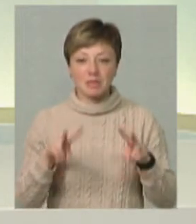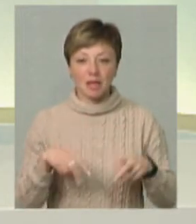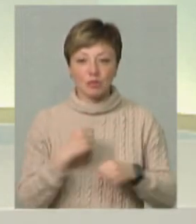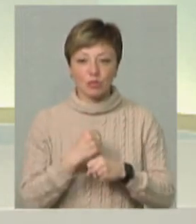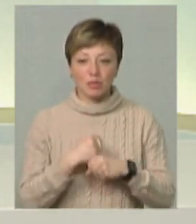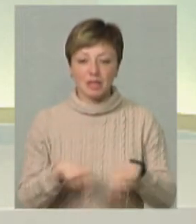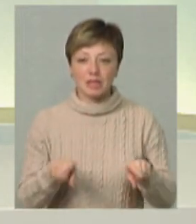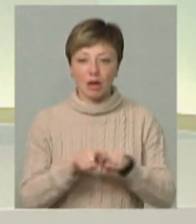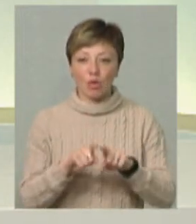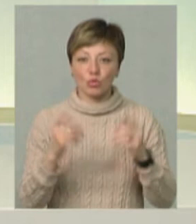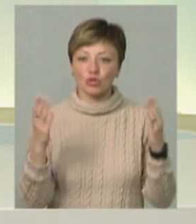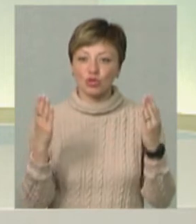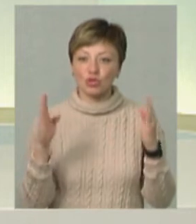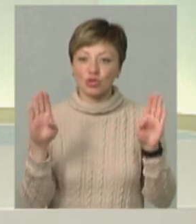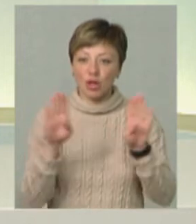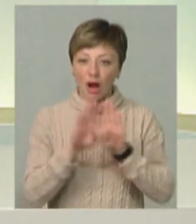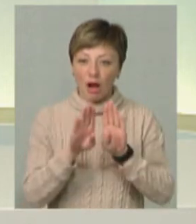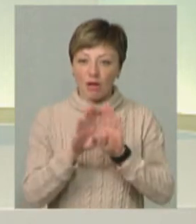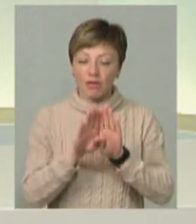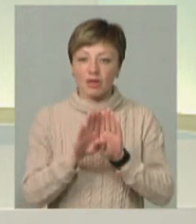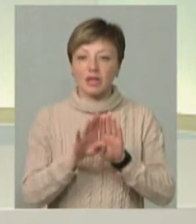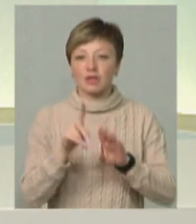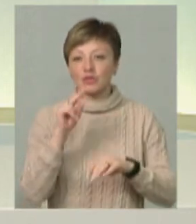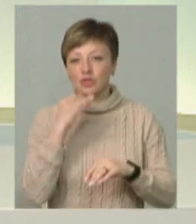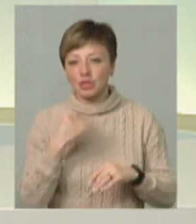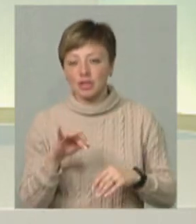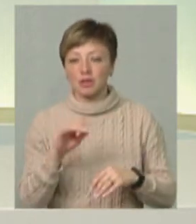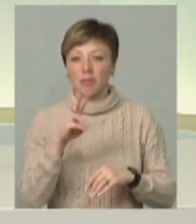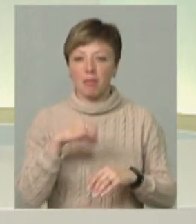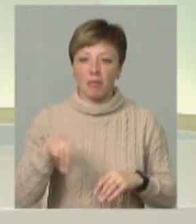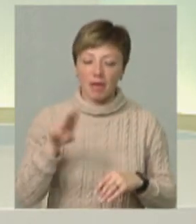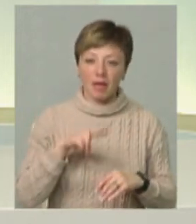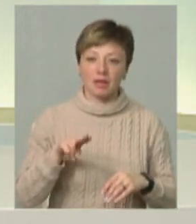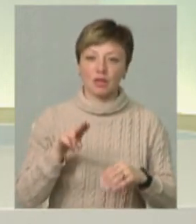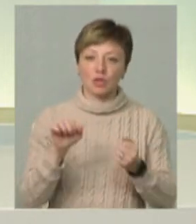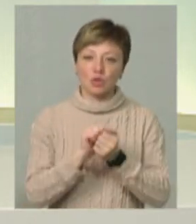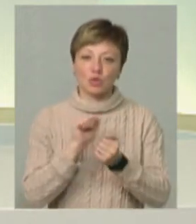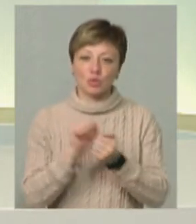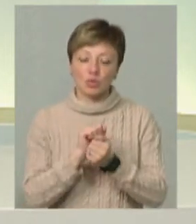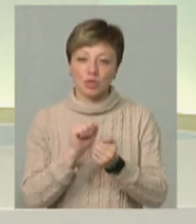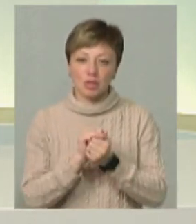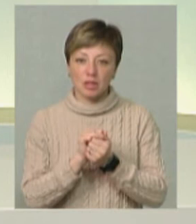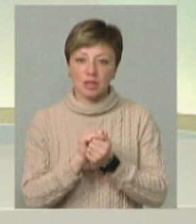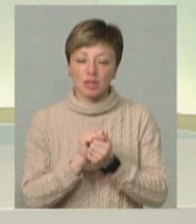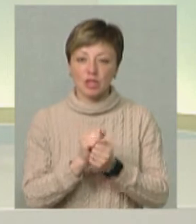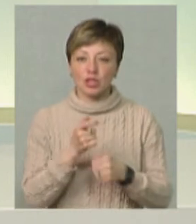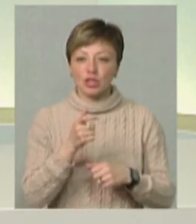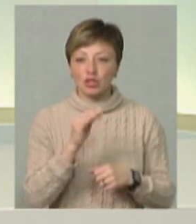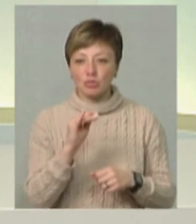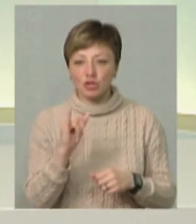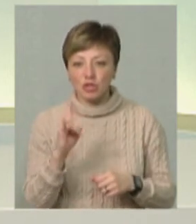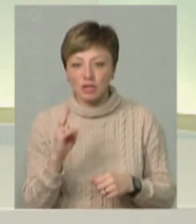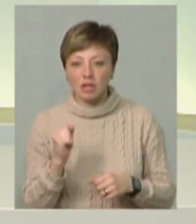зробили таку шкільну шафу. Власне, вироби. Там і чаї, і меди, і сушені, і шепшина, і